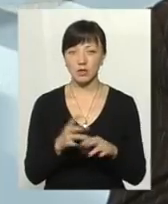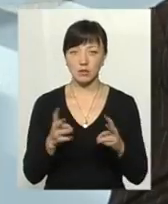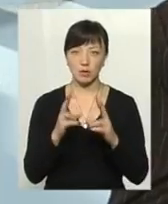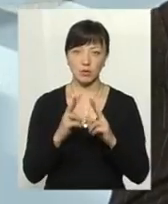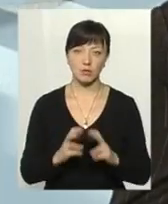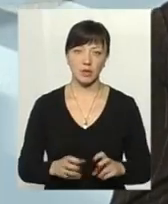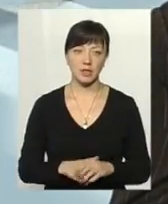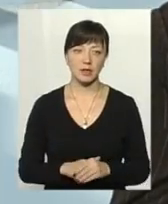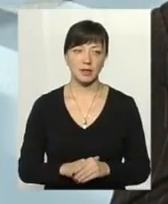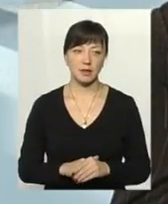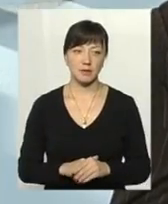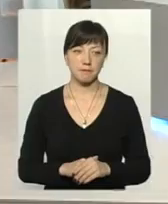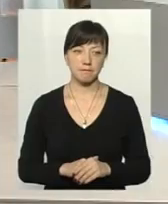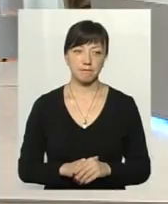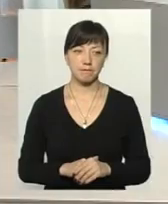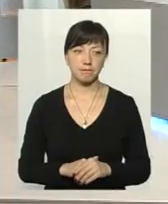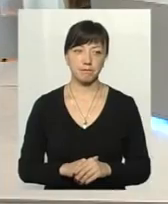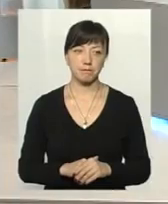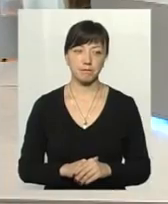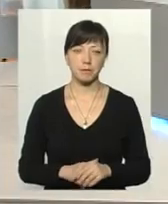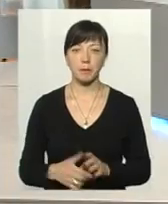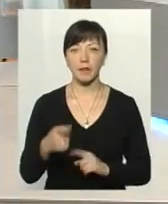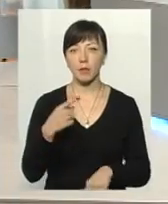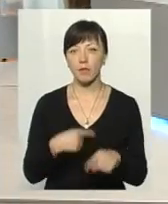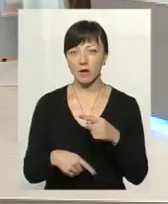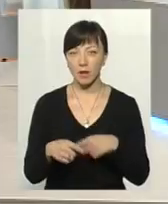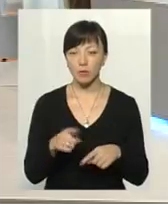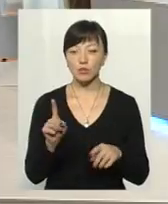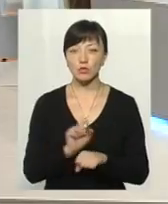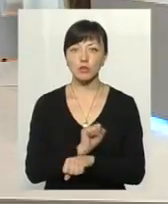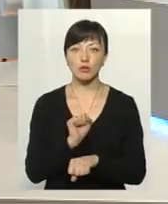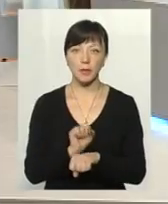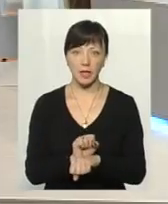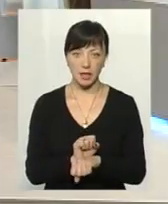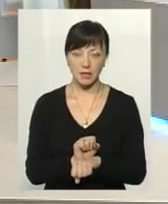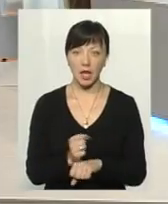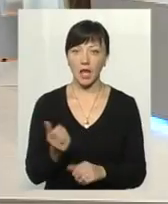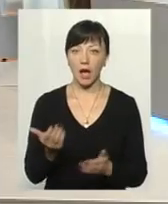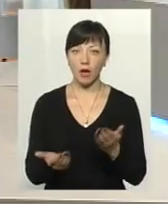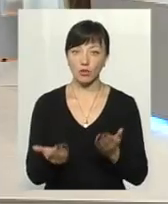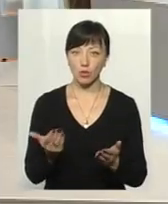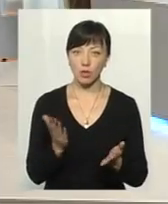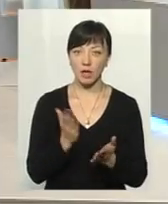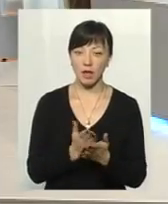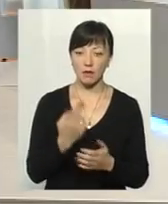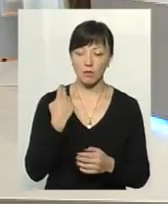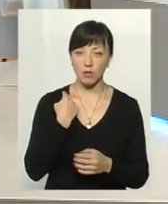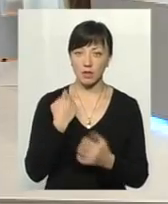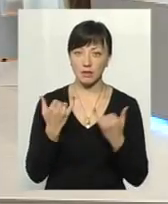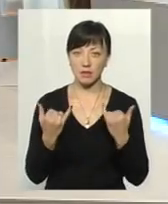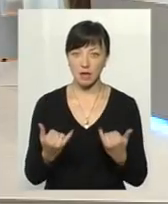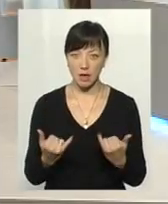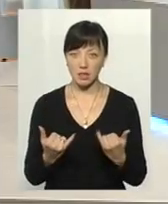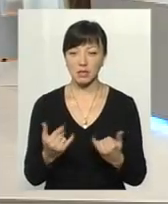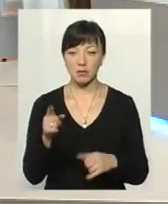розібратися. Так, треба розібратися. І повернемося до того, на чому ми зупинилися. Якщо наявні борги є зараз,